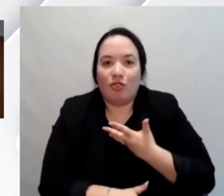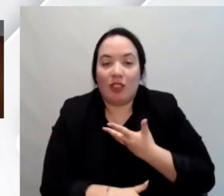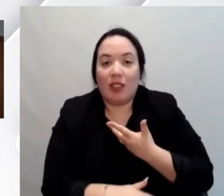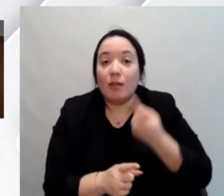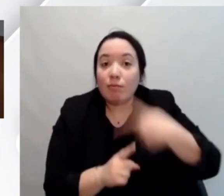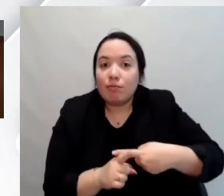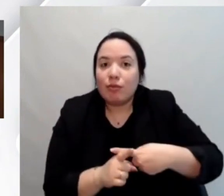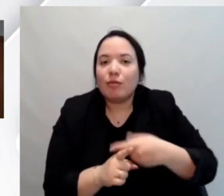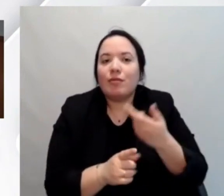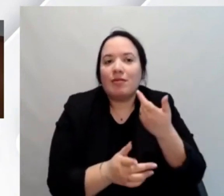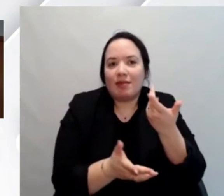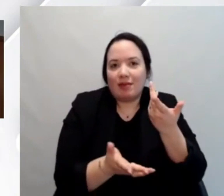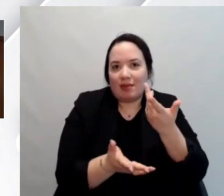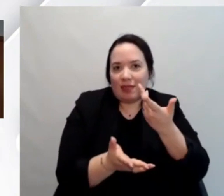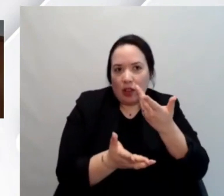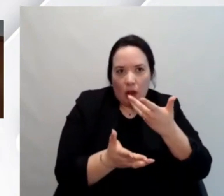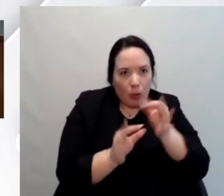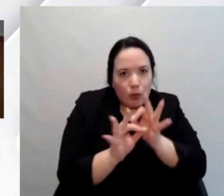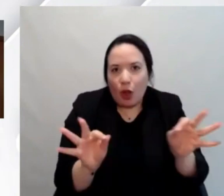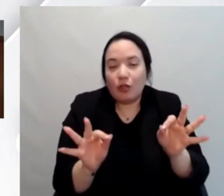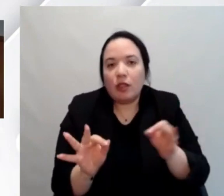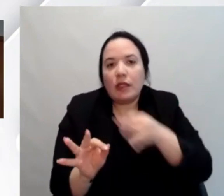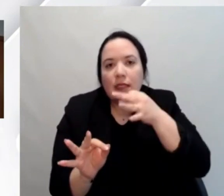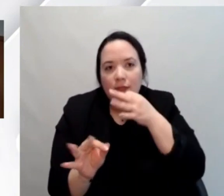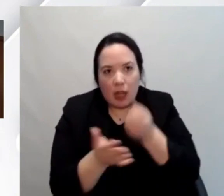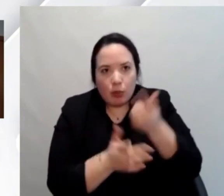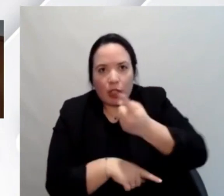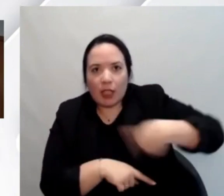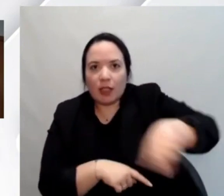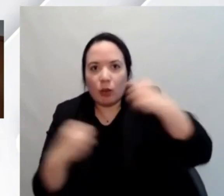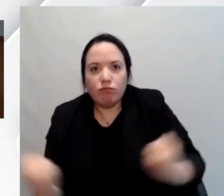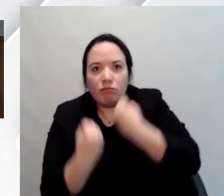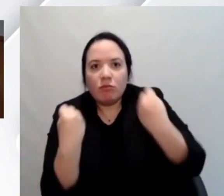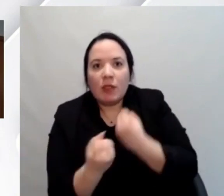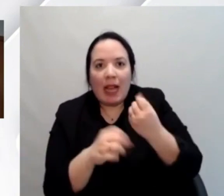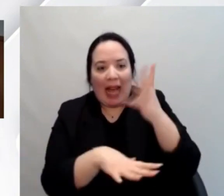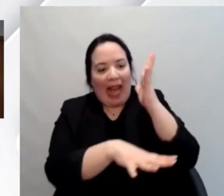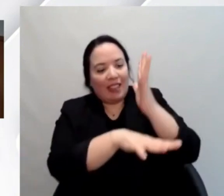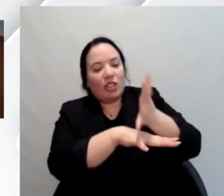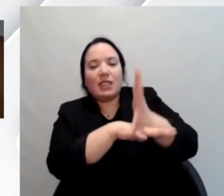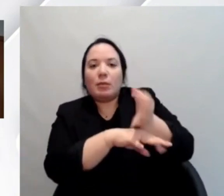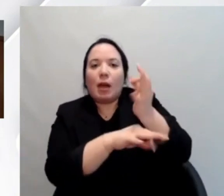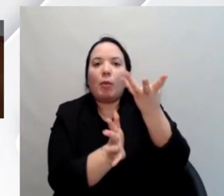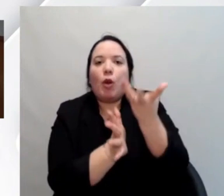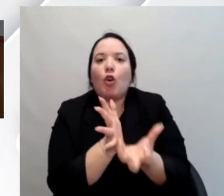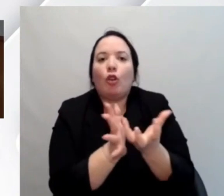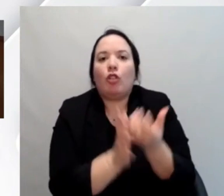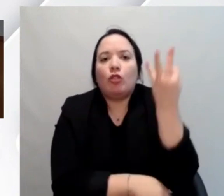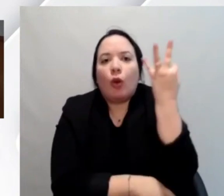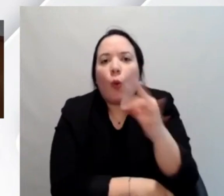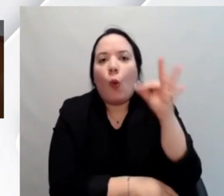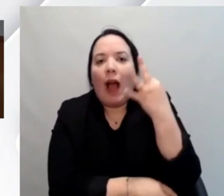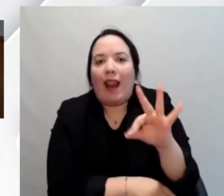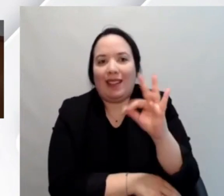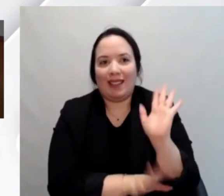far passare il concetto che l'accessibilità l'abbiamo già detto più volte è un principio di qualità nella produzione di qualsiasi cosa